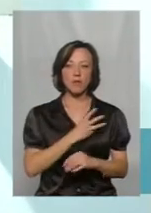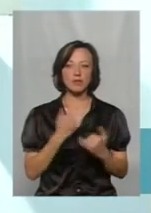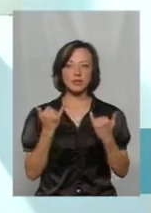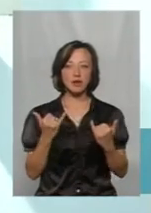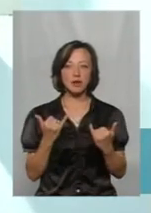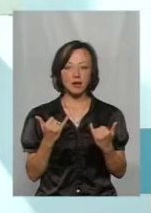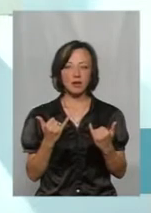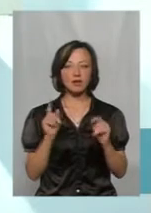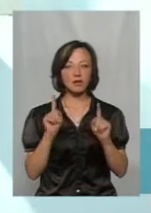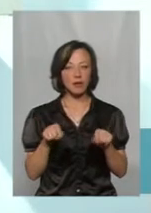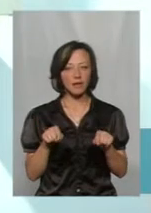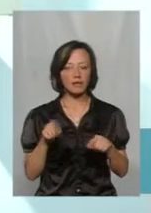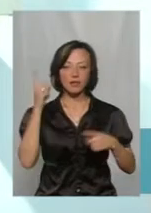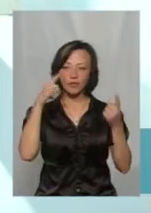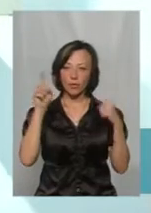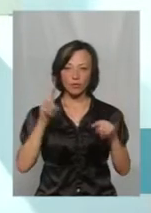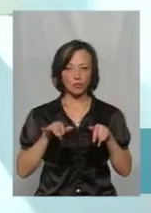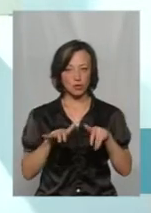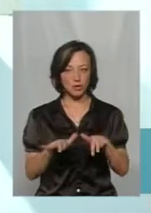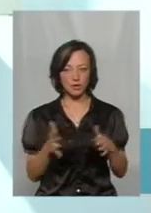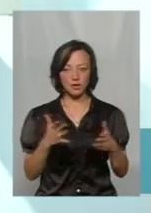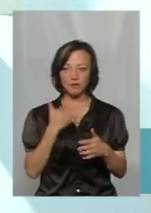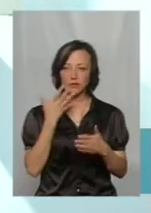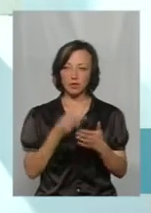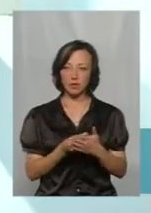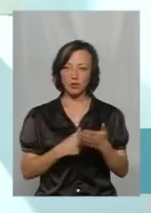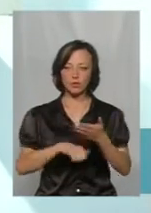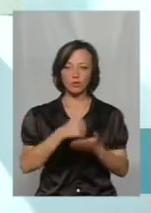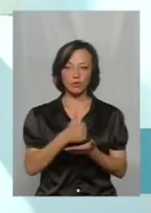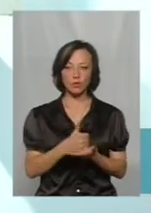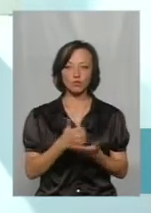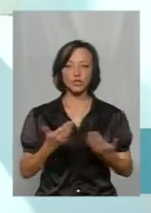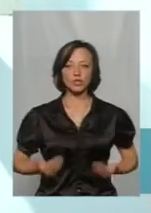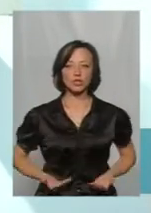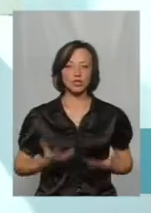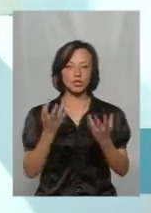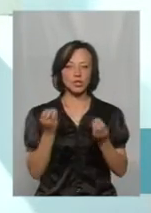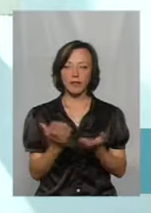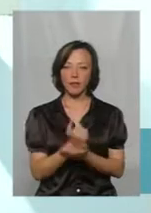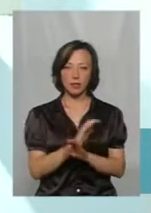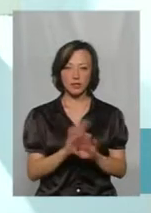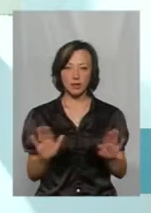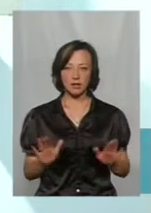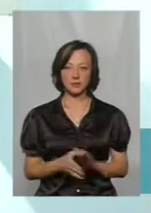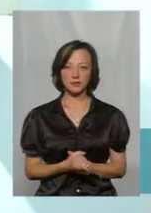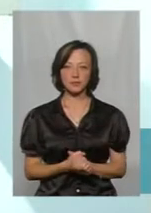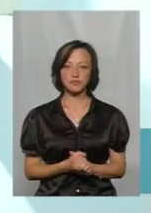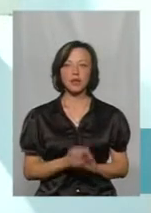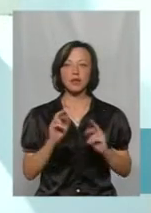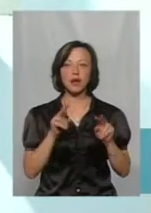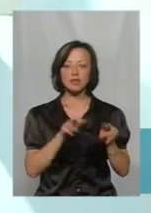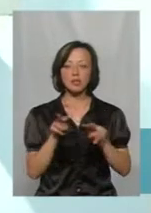навіть творчих, таких процесів, які вони в своєму основному житті ще не досягли. І, як